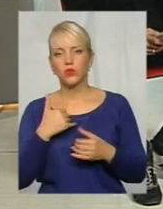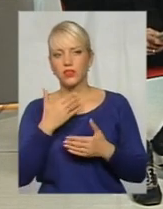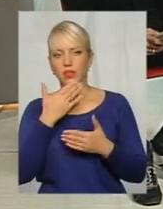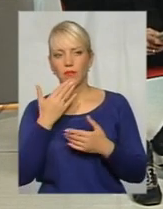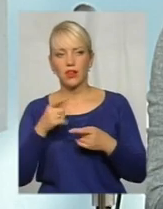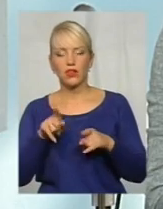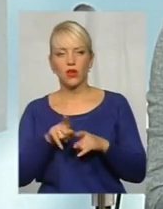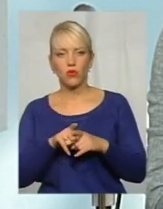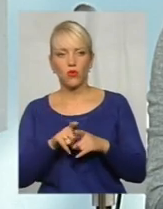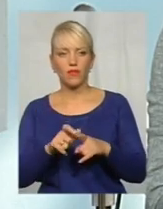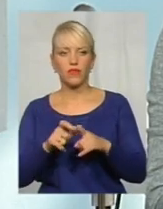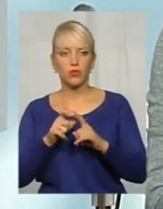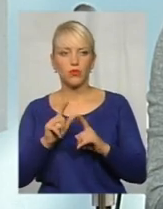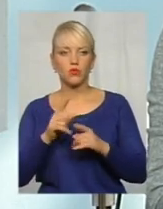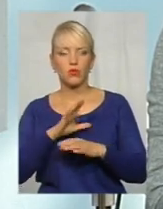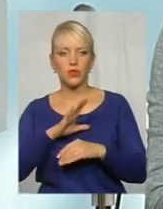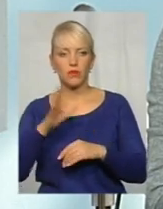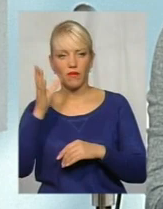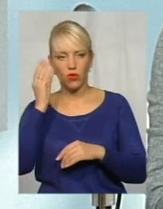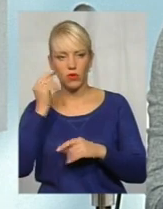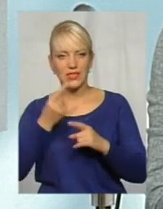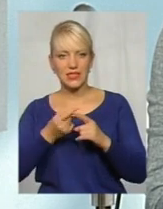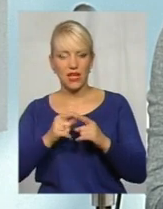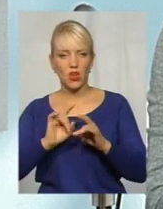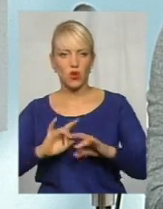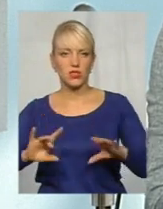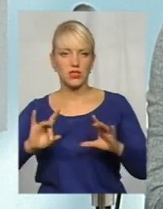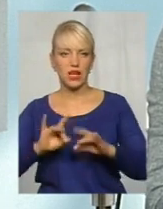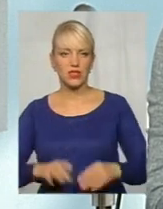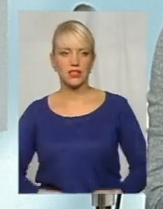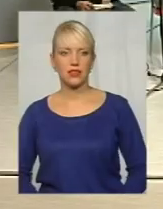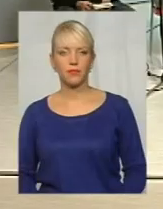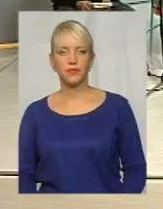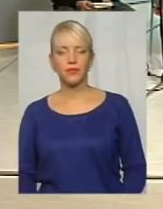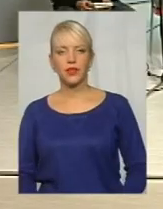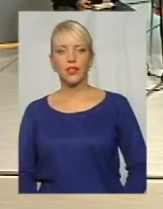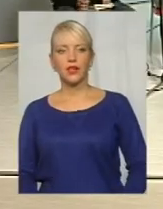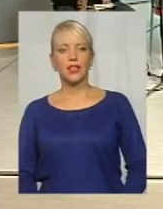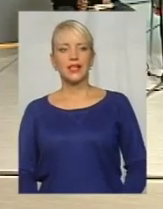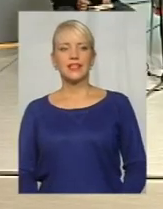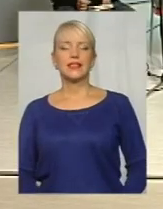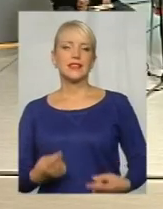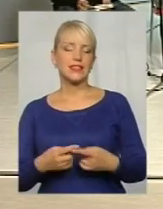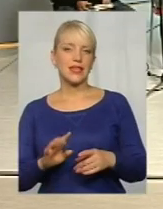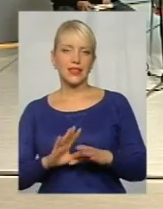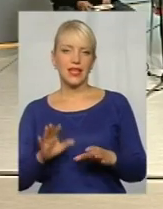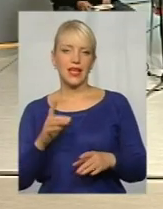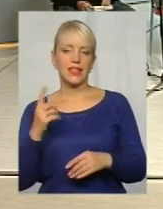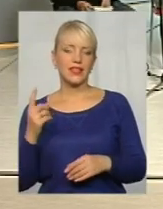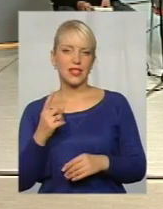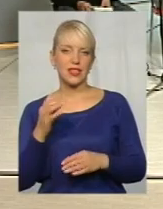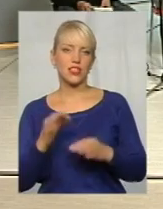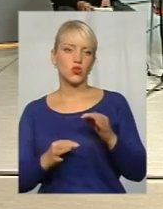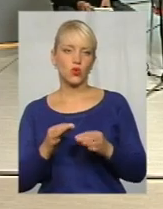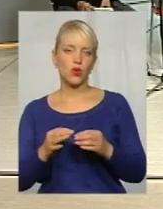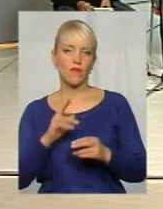мотивуваних відповідей, чому не було враховано дане роз'яснення. Власне, це не єдиний судовий позов,